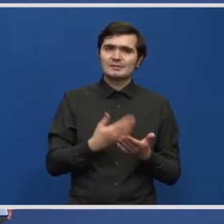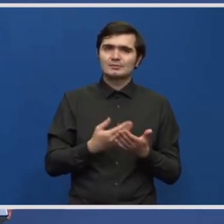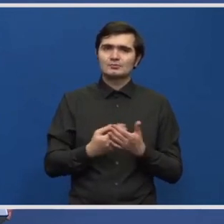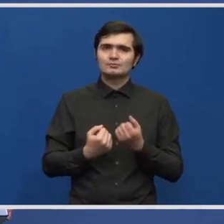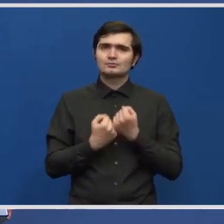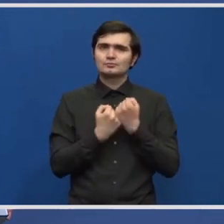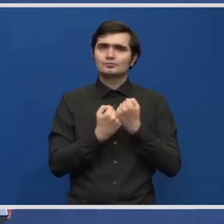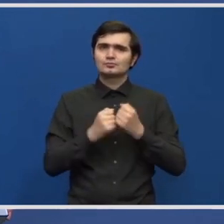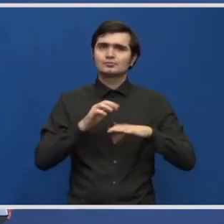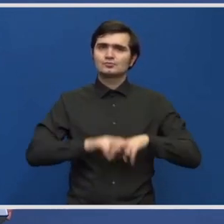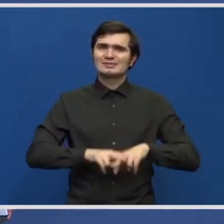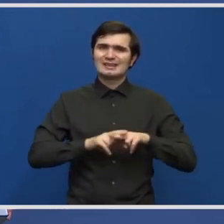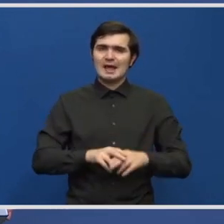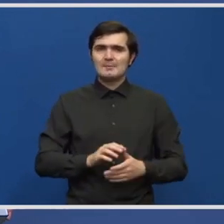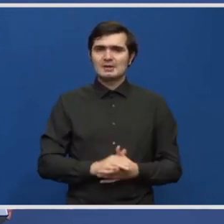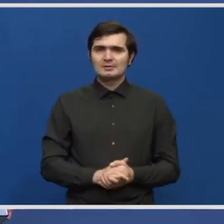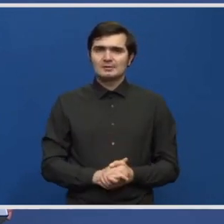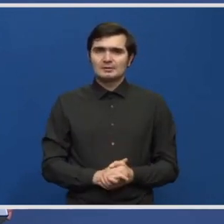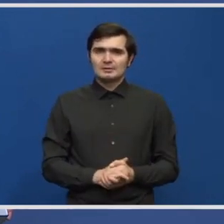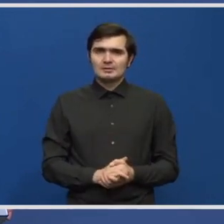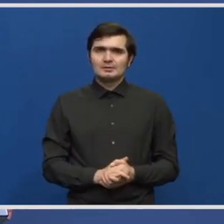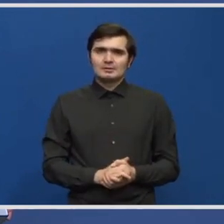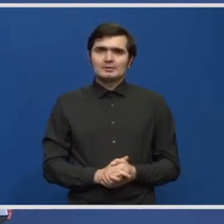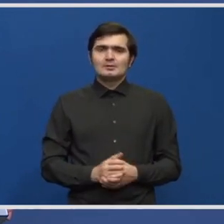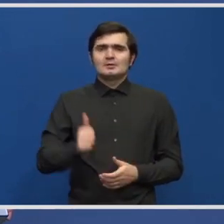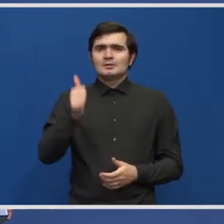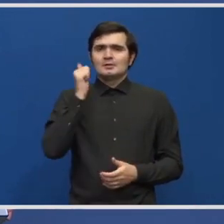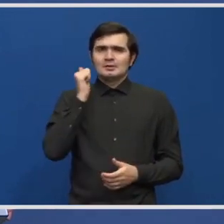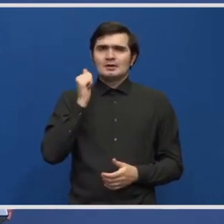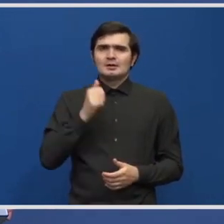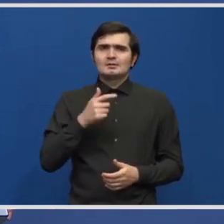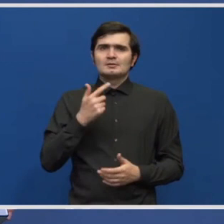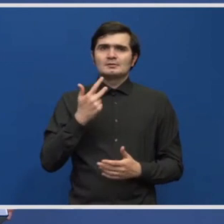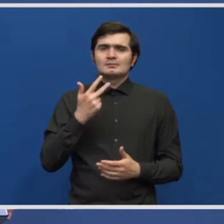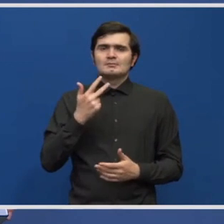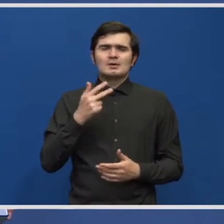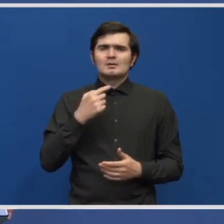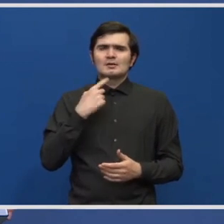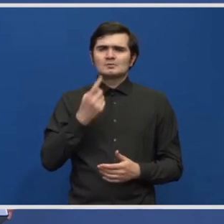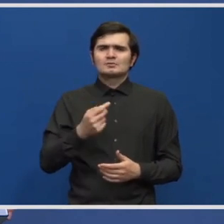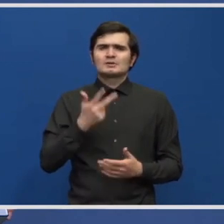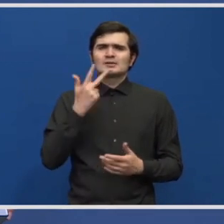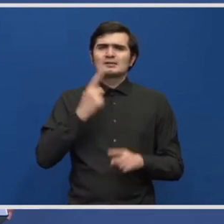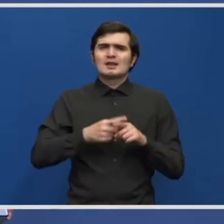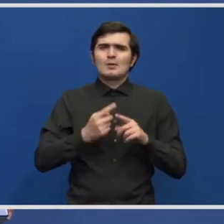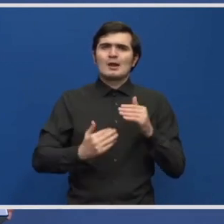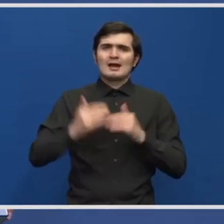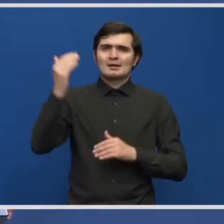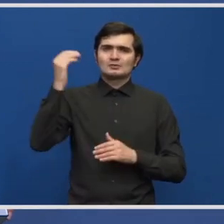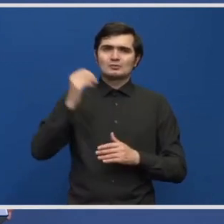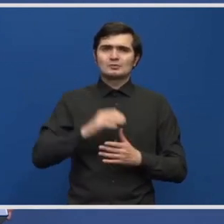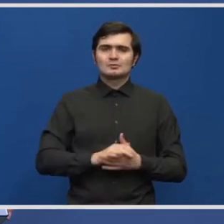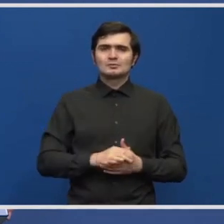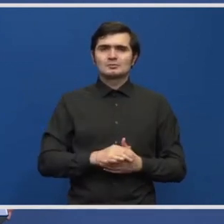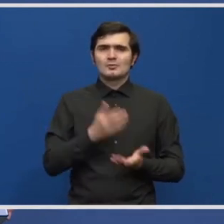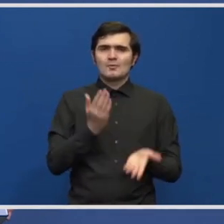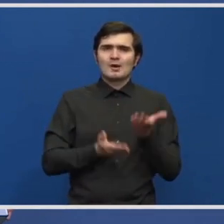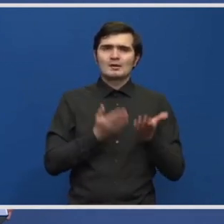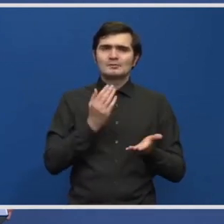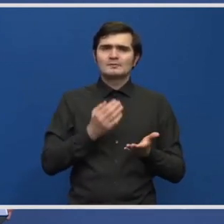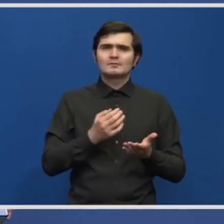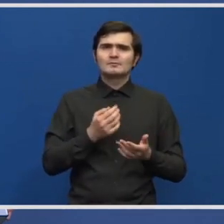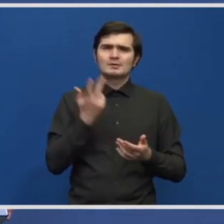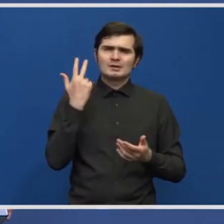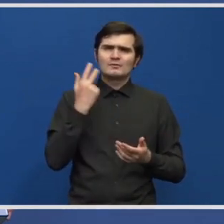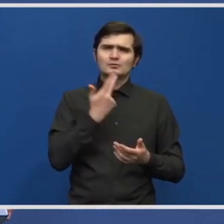Vă aduc aminte că ele au crescut de 3 ori, adică aceste 750 de care am vorbit, era în 2016 250, ca să știm de unde am plecat și unde am ajuns.